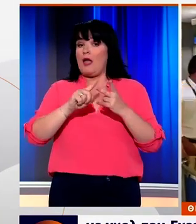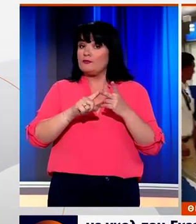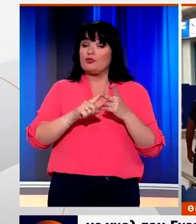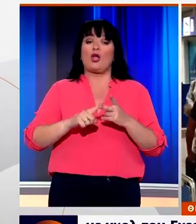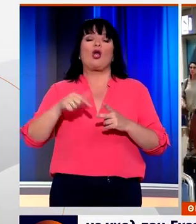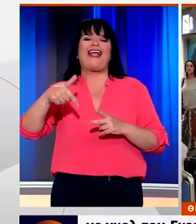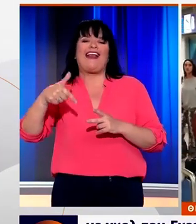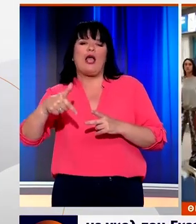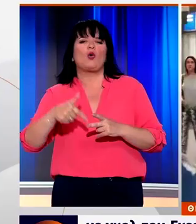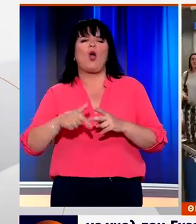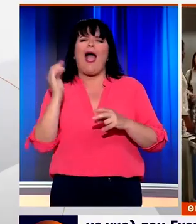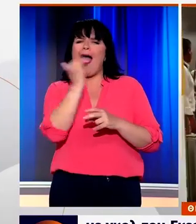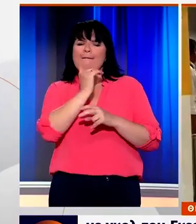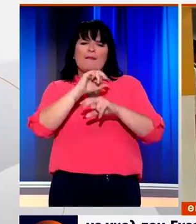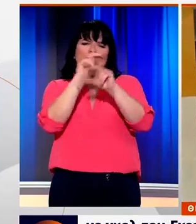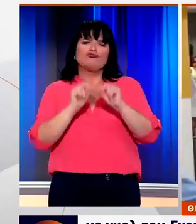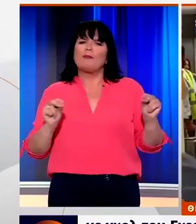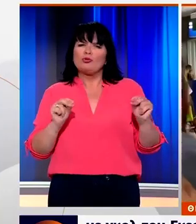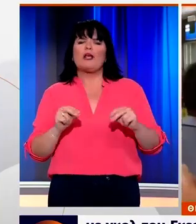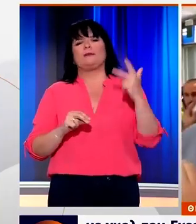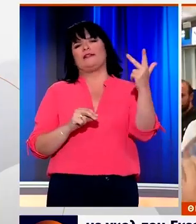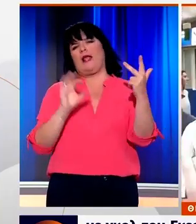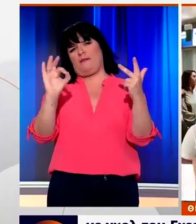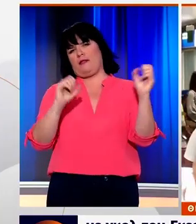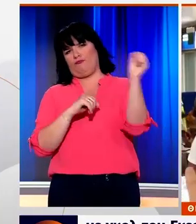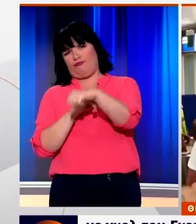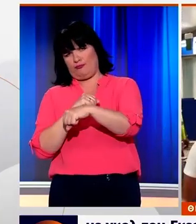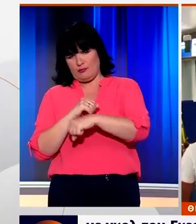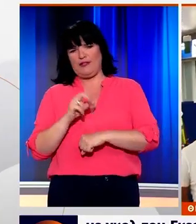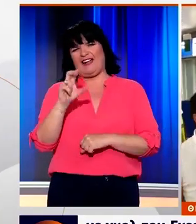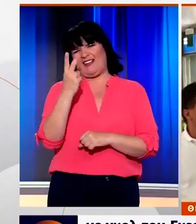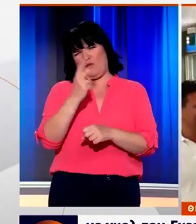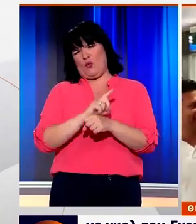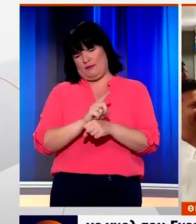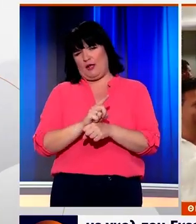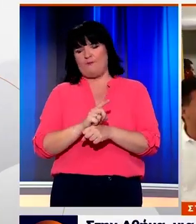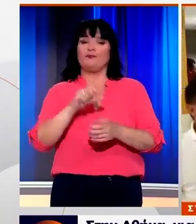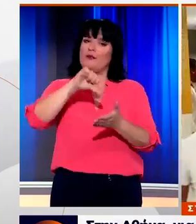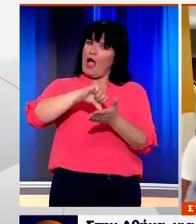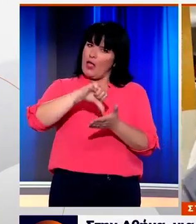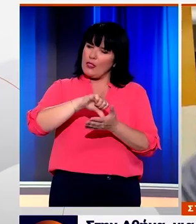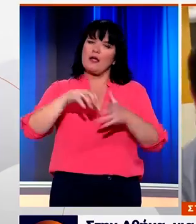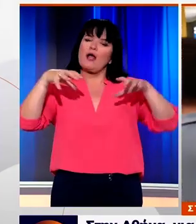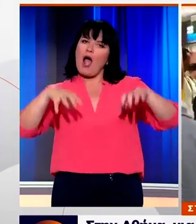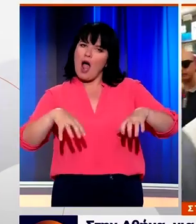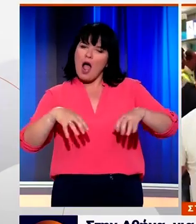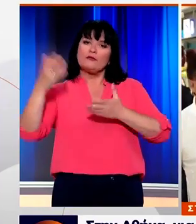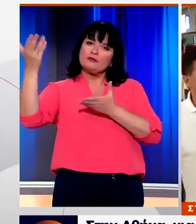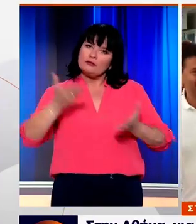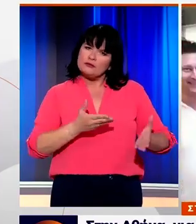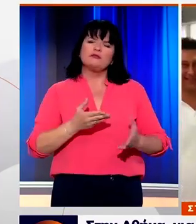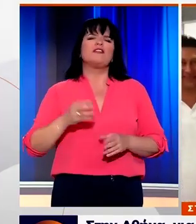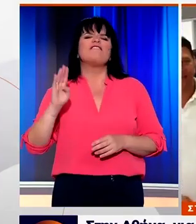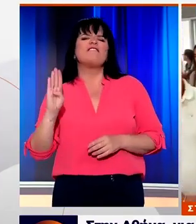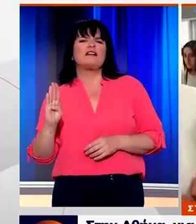Γκερέρο, ενώ το τελικό 3-0 έγινε από τον ίδιο παίκτη στο 32. Στην Αθήνα για λογαριασμό της ΑΕΚ βρίσκεται ο